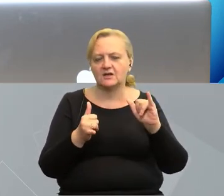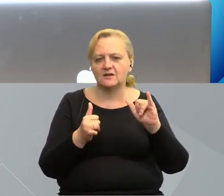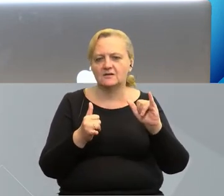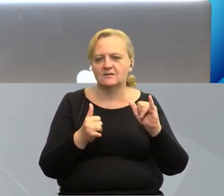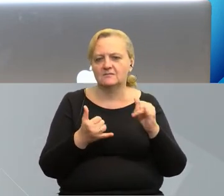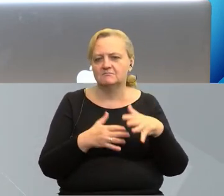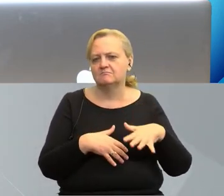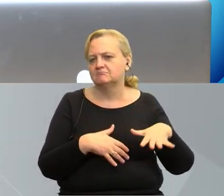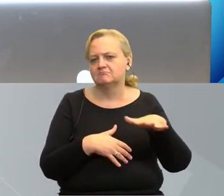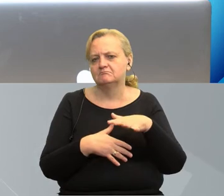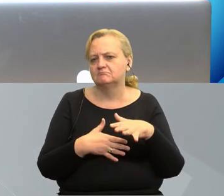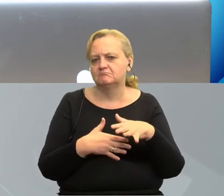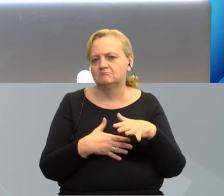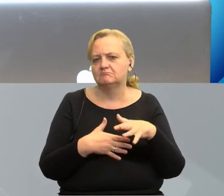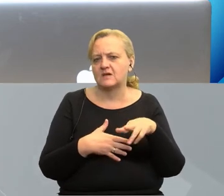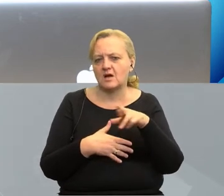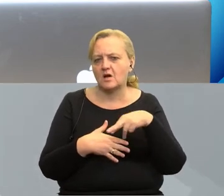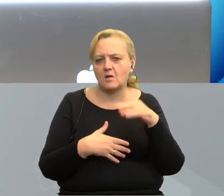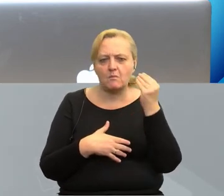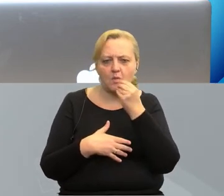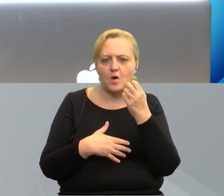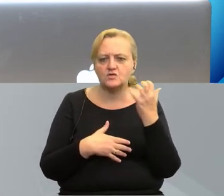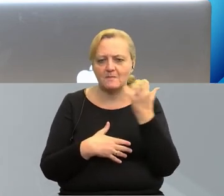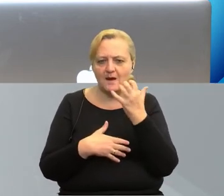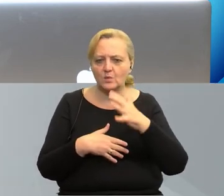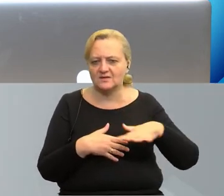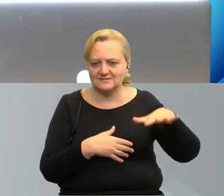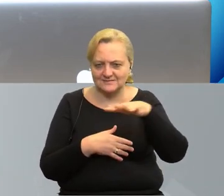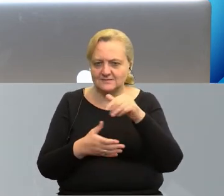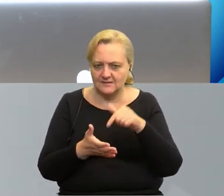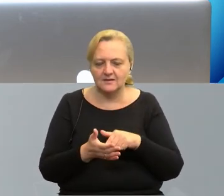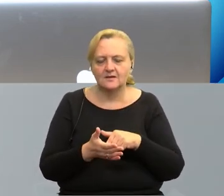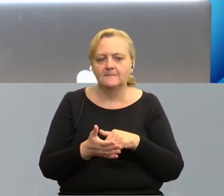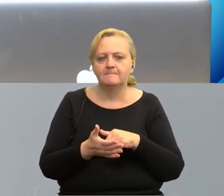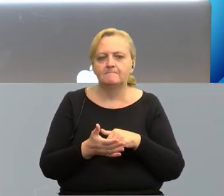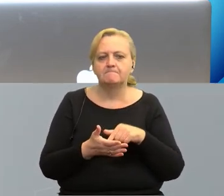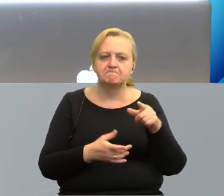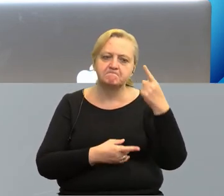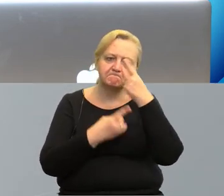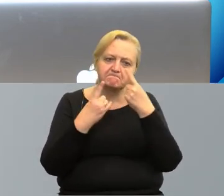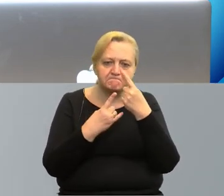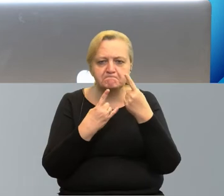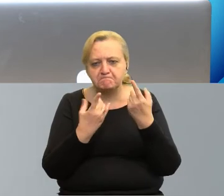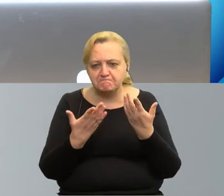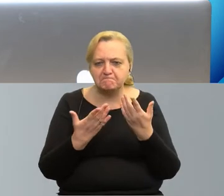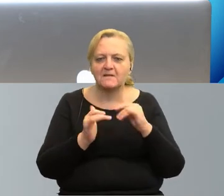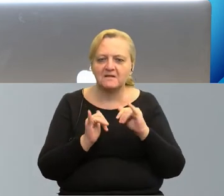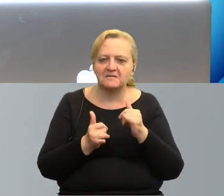regionu Morza Bałtyckiego zastanawiają jak